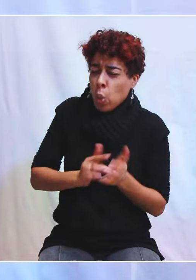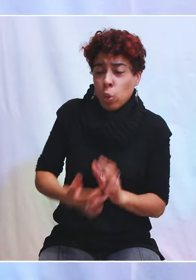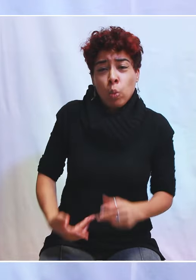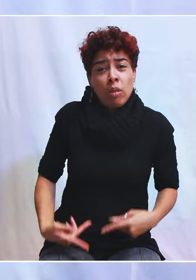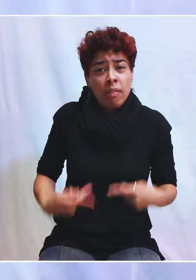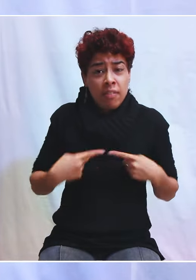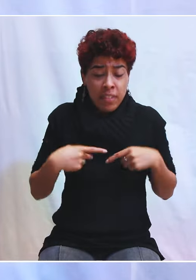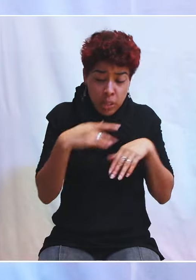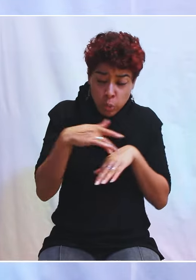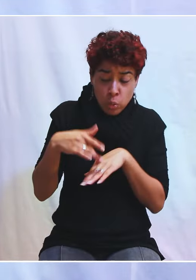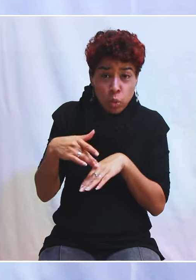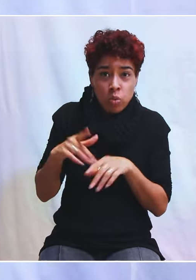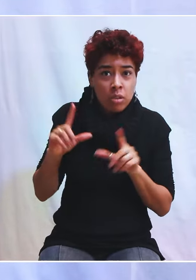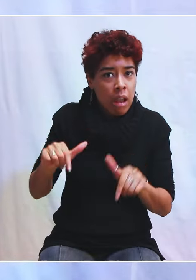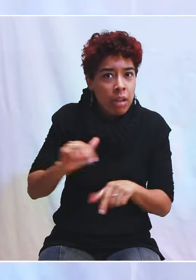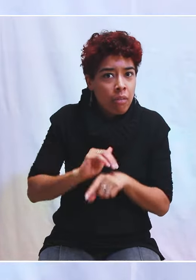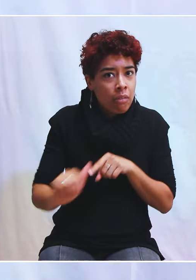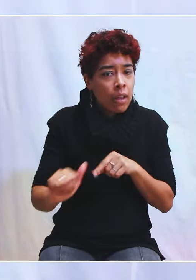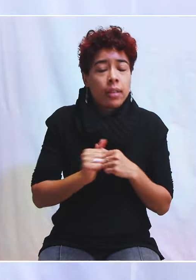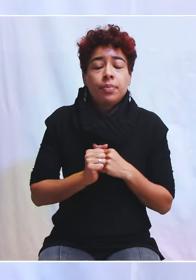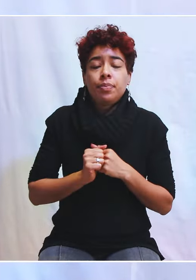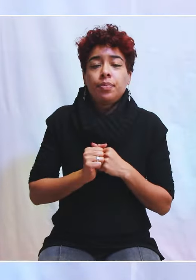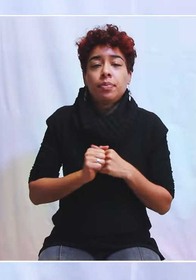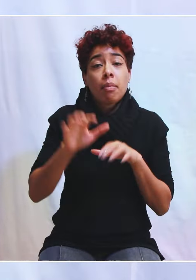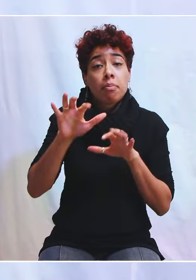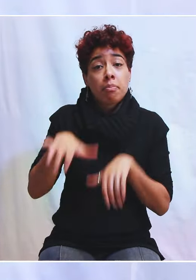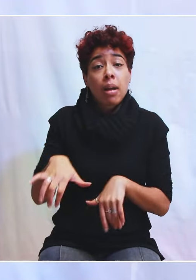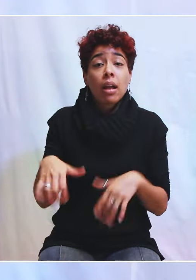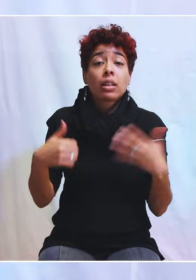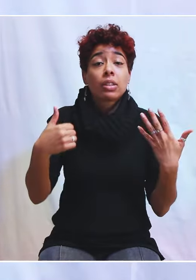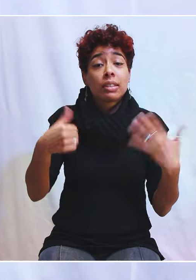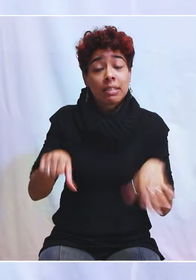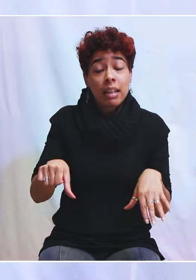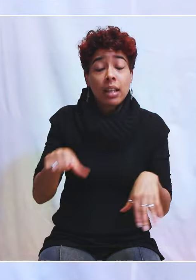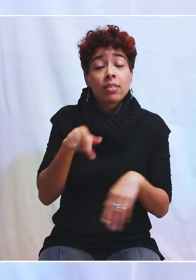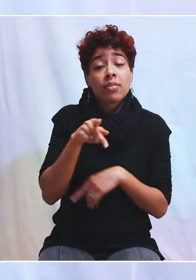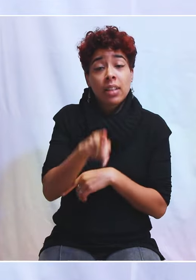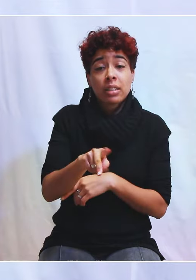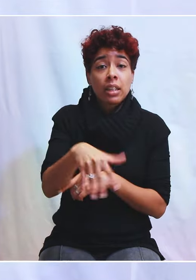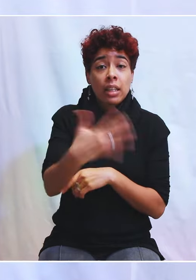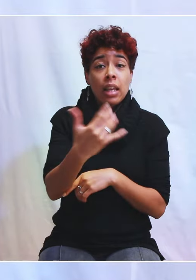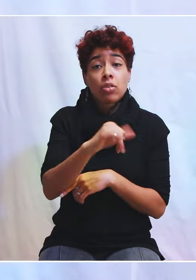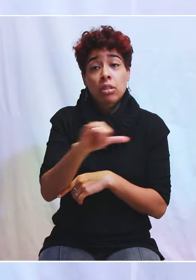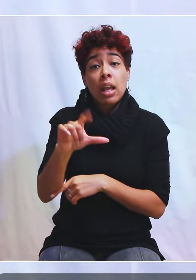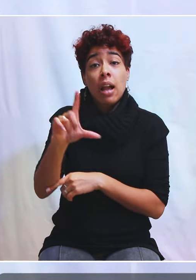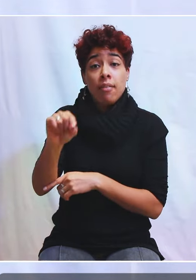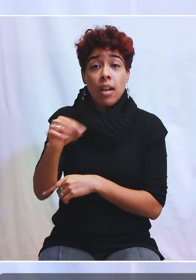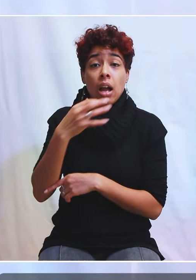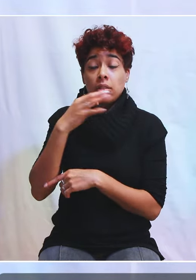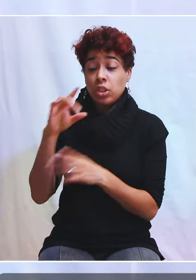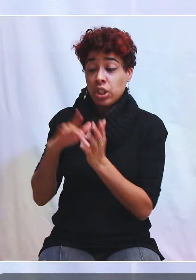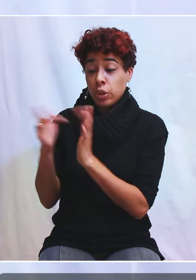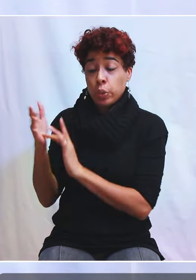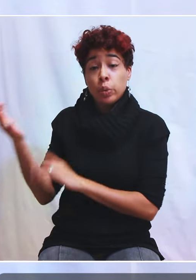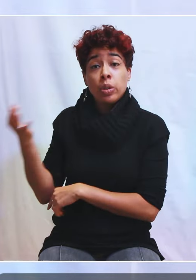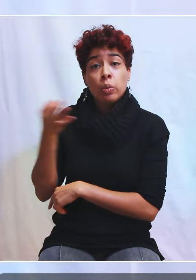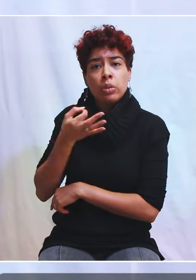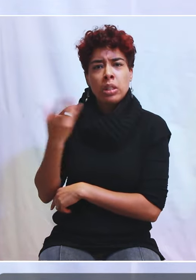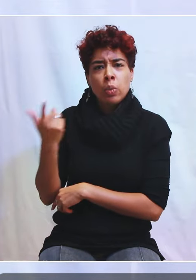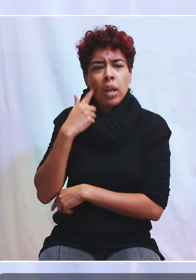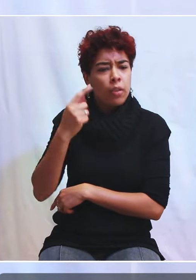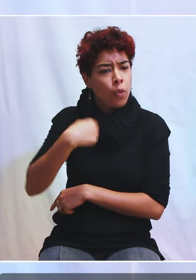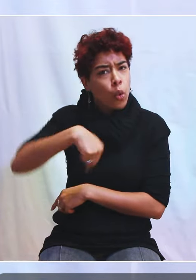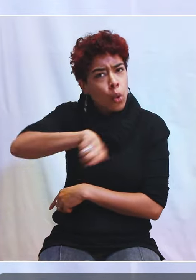Jésus a dit, et il nous a donné cet ordre dans Marc 16, verset 15 à 20, d'aller par tout le monde et de prêcher la bonne nouvelle à toutes les nations.